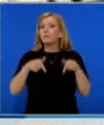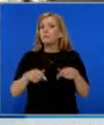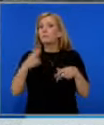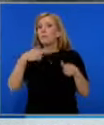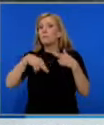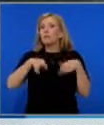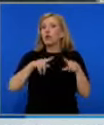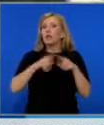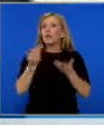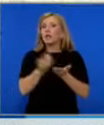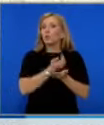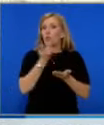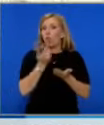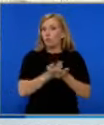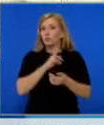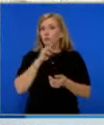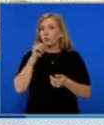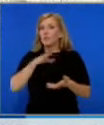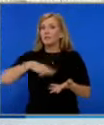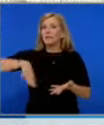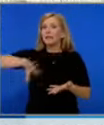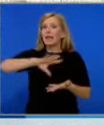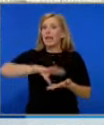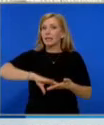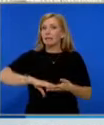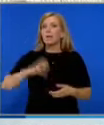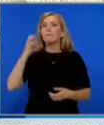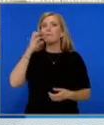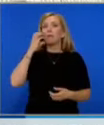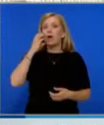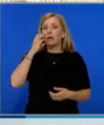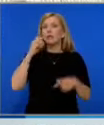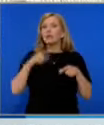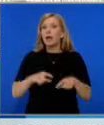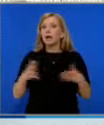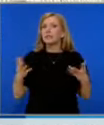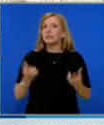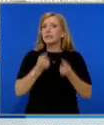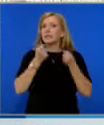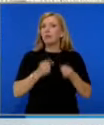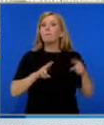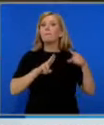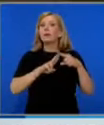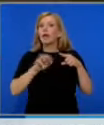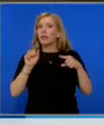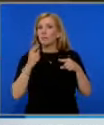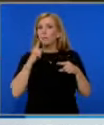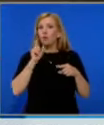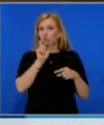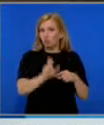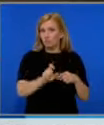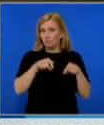от икономическа полиция в областната дирекция на МВР в Бургас. И така разследващите стигат до Паскал Апостолов, като